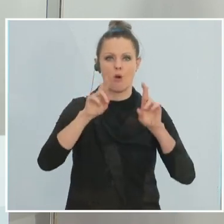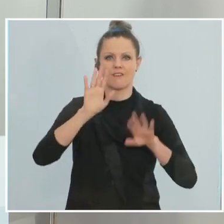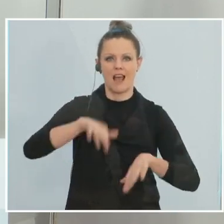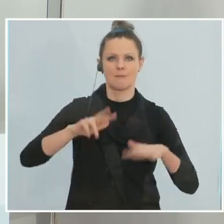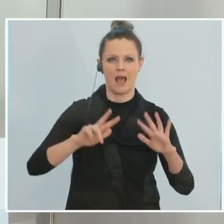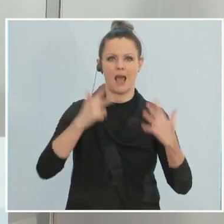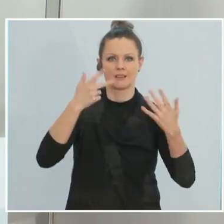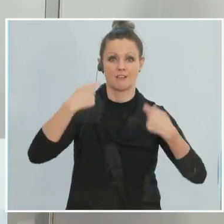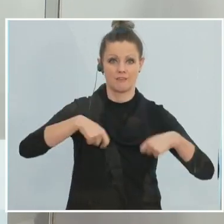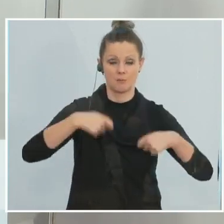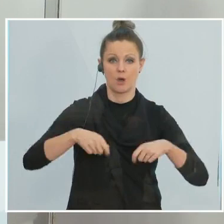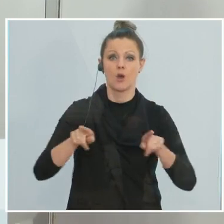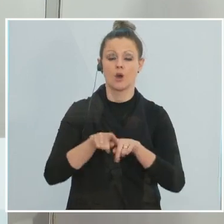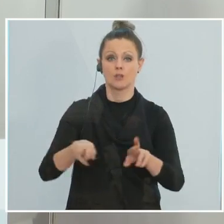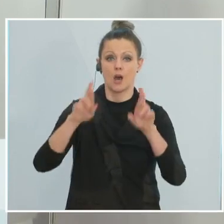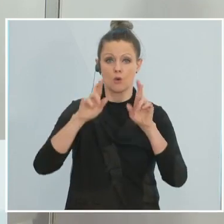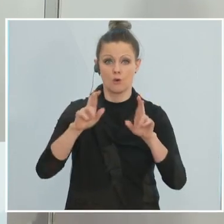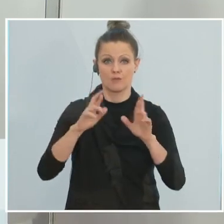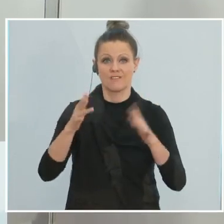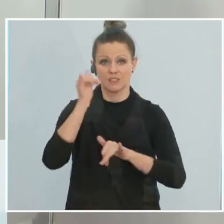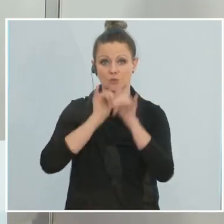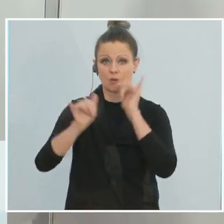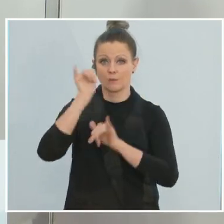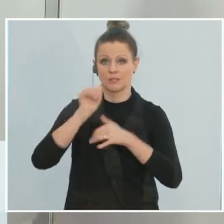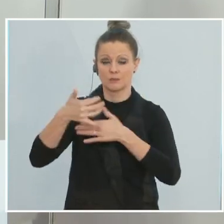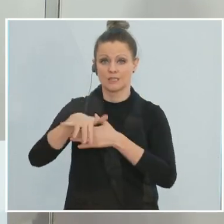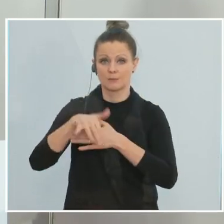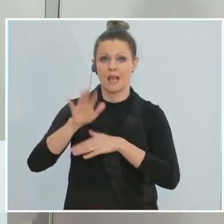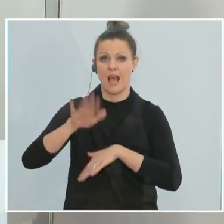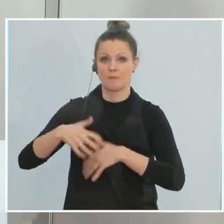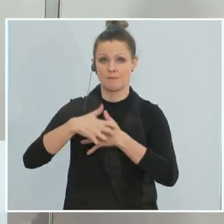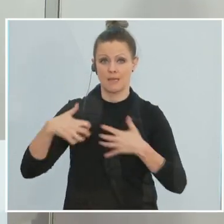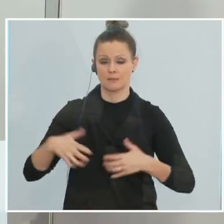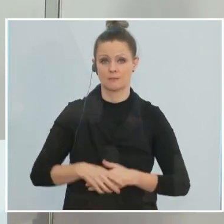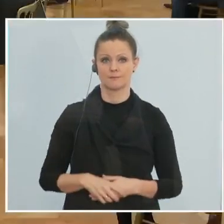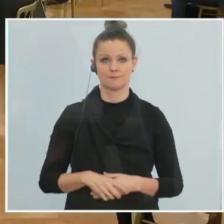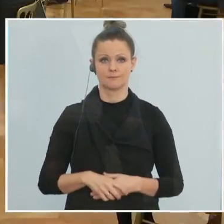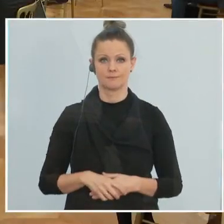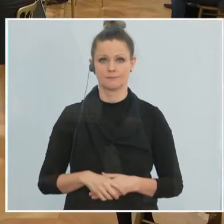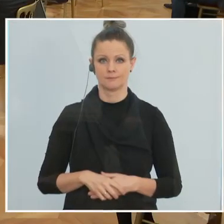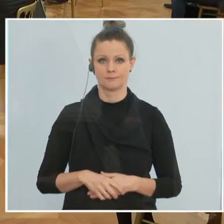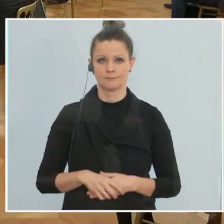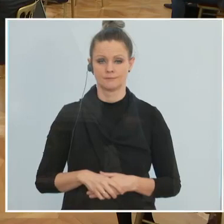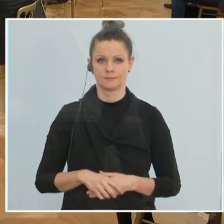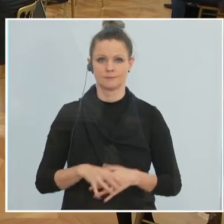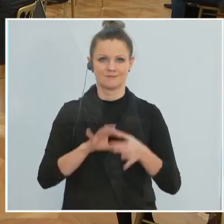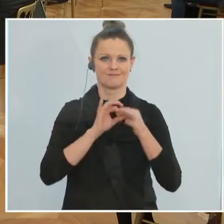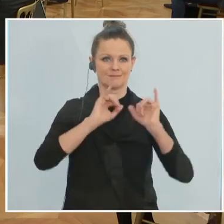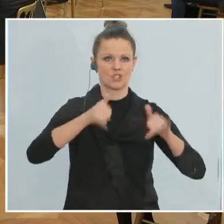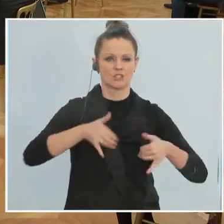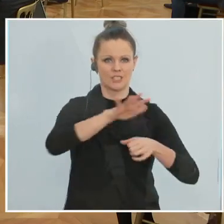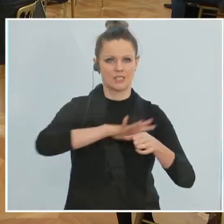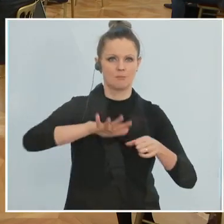Februar und hoffentlich Tourismus und Gastronomie ab März. Ja, was die Skigebiete